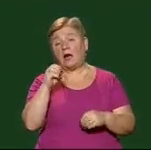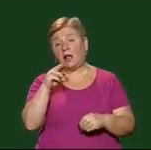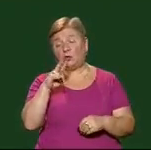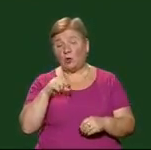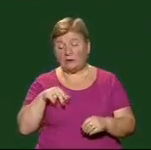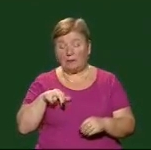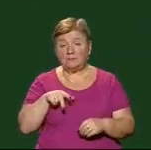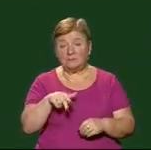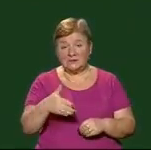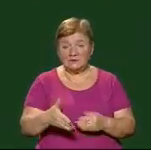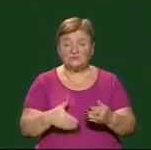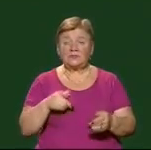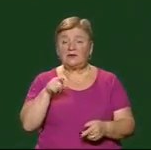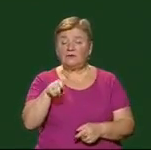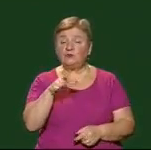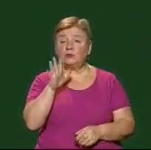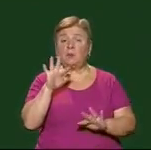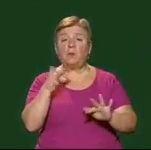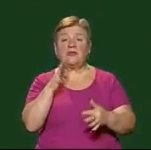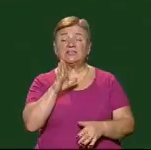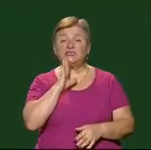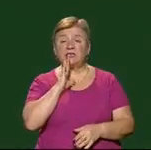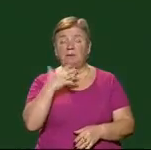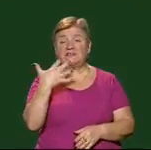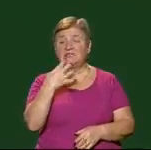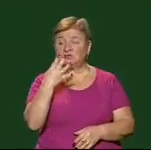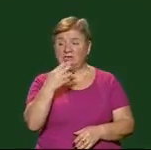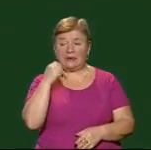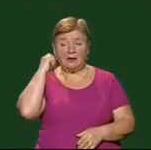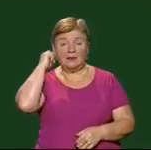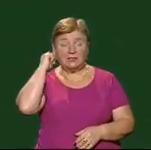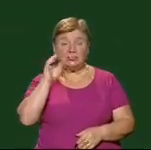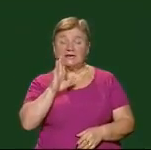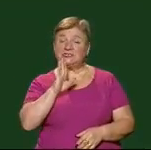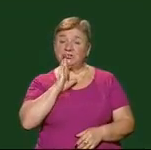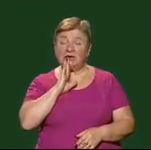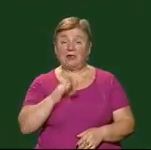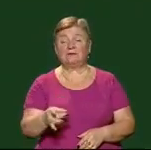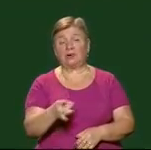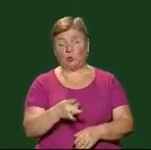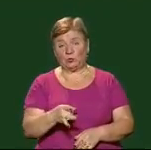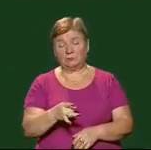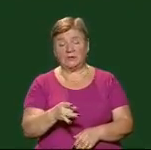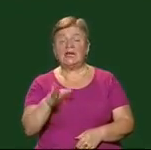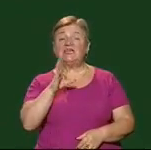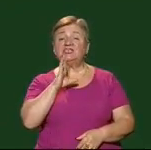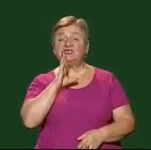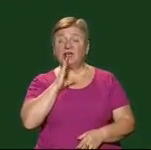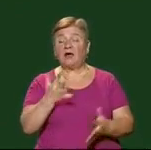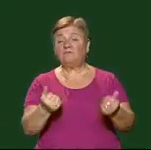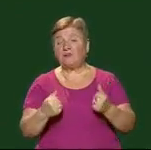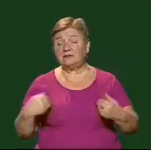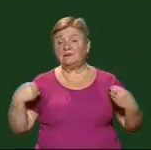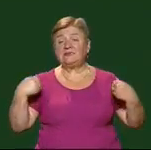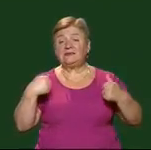пішохідний перехід де в той момент переходила дорогу 75-річна мешканка села Навицьке Ужгородського району Жінка від отриманих